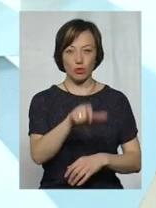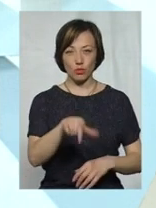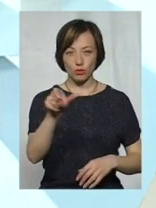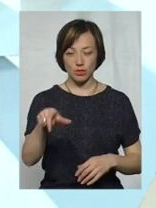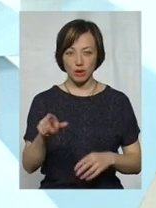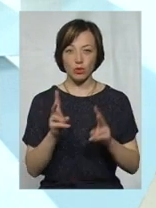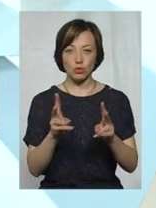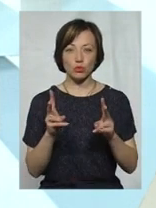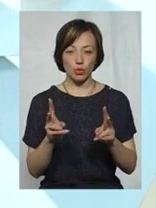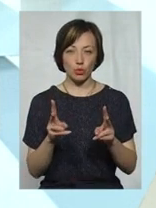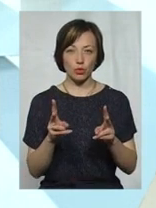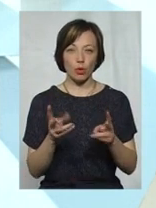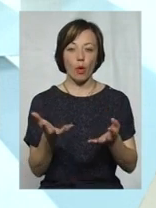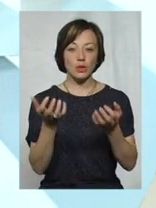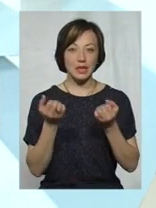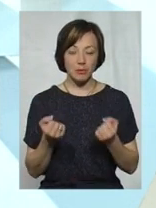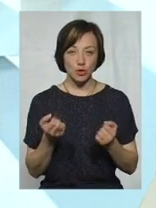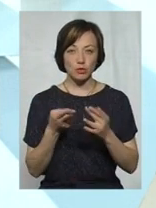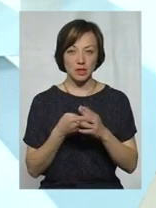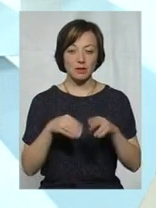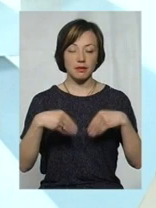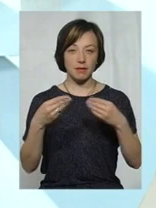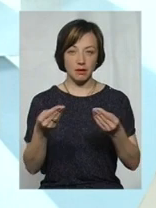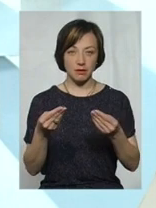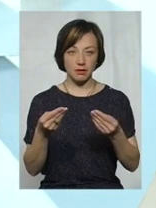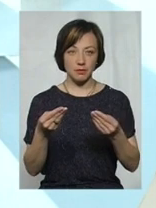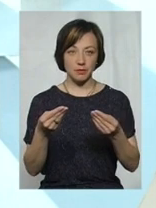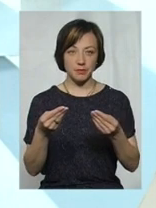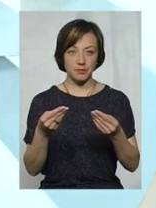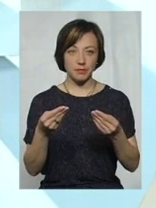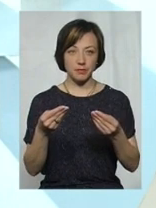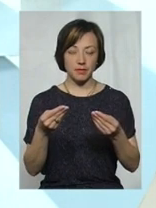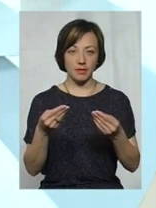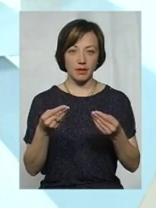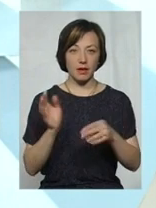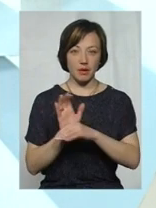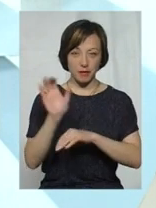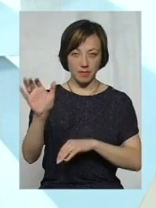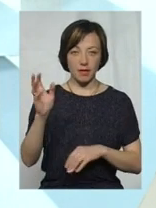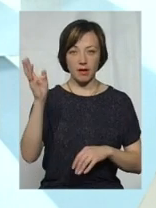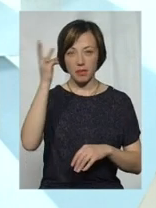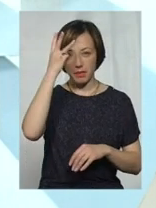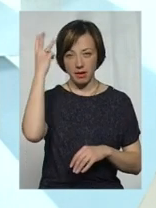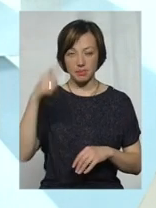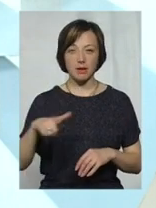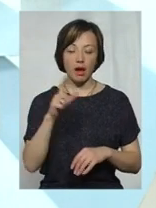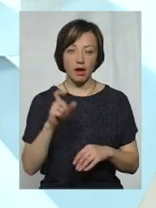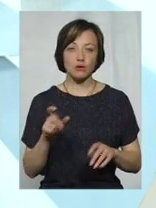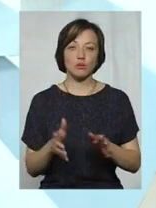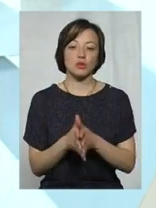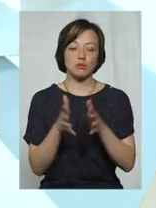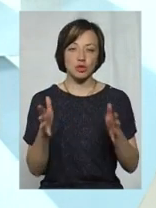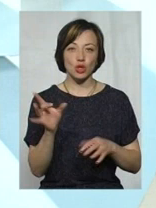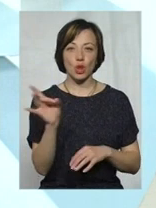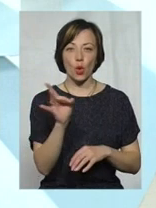які отримали субсидії, будуть надані в «Хмельницьк Газбуд», відповідно, для того, щоб збільшити розмір